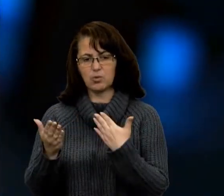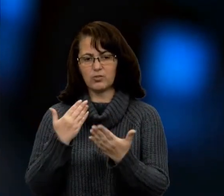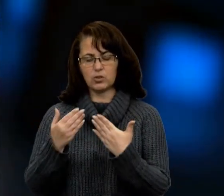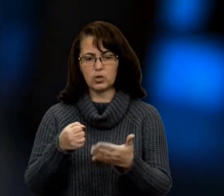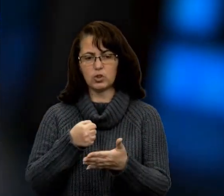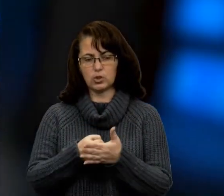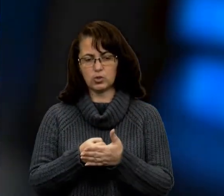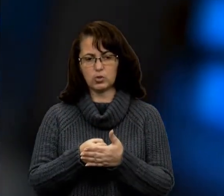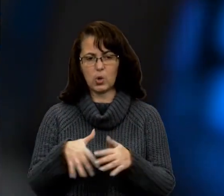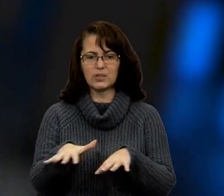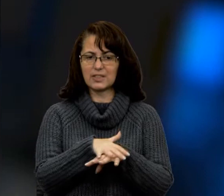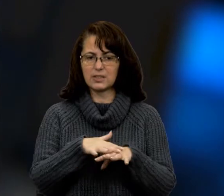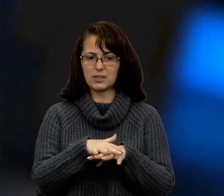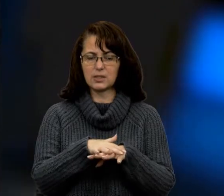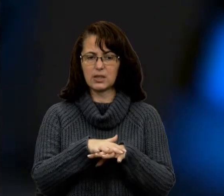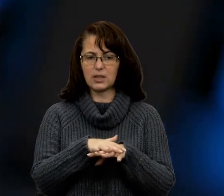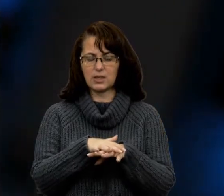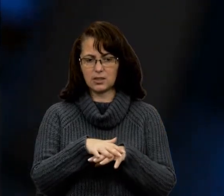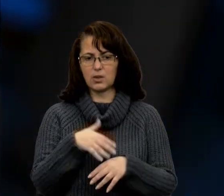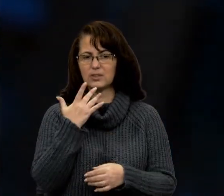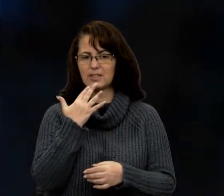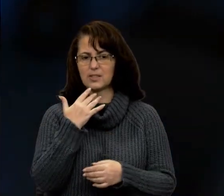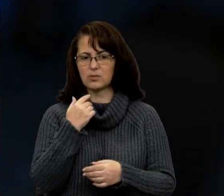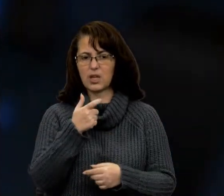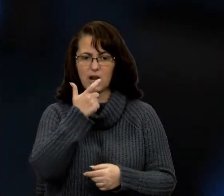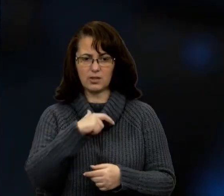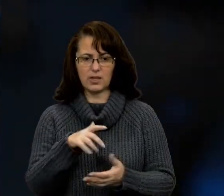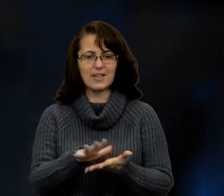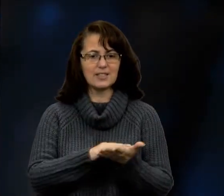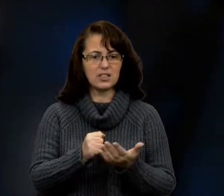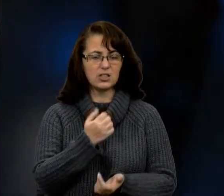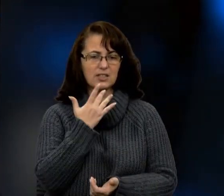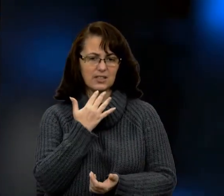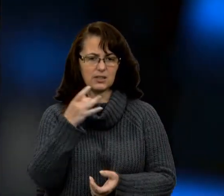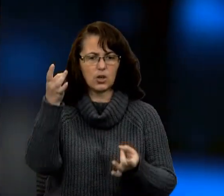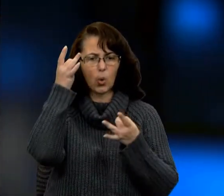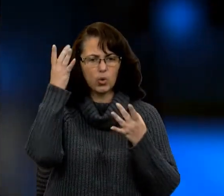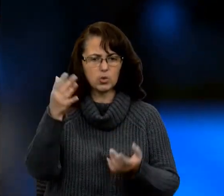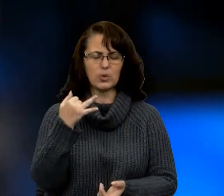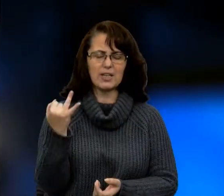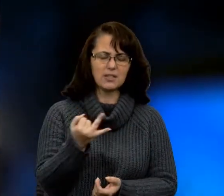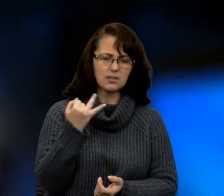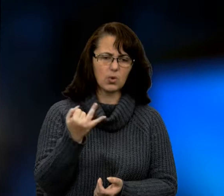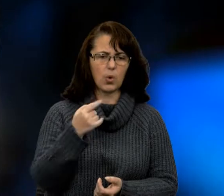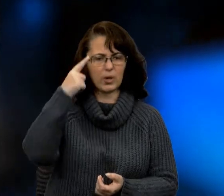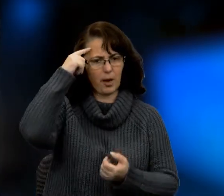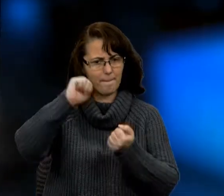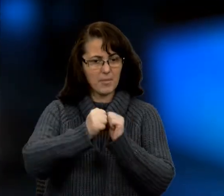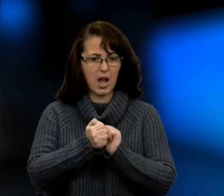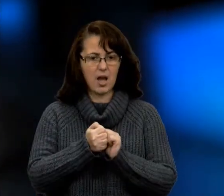національної інтелігенції. Знищення національної культури, історії, пам'яти історичної,